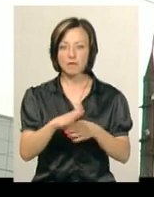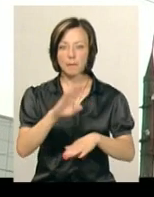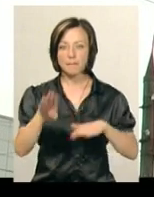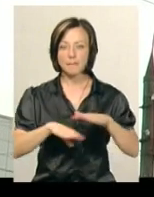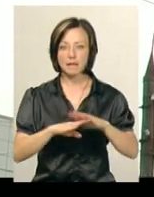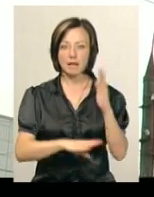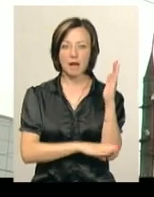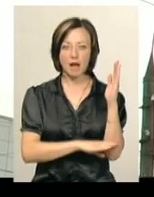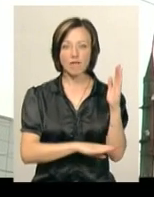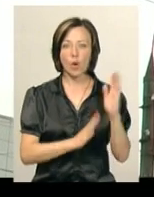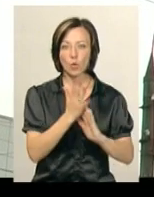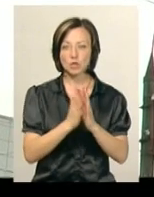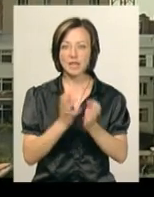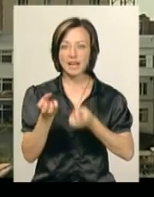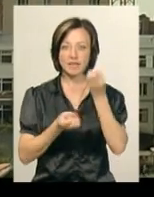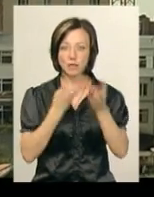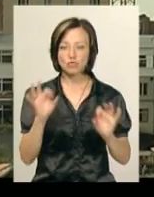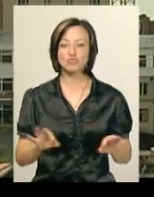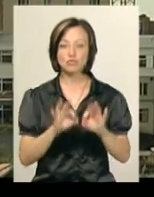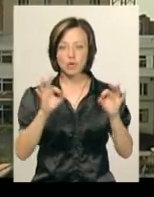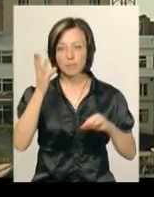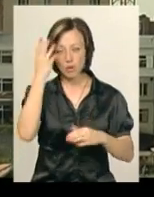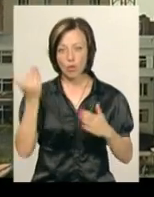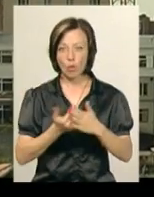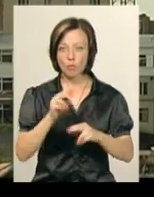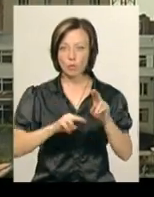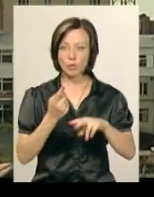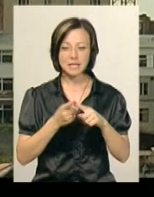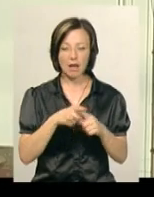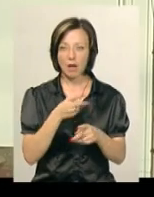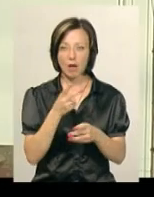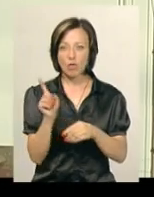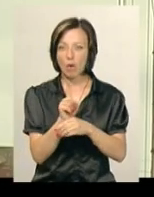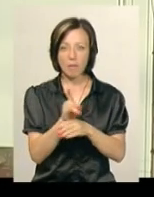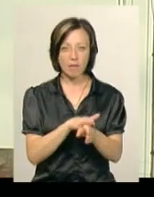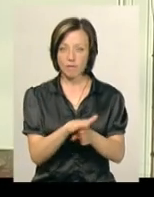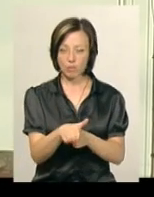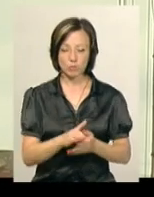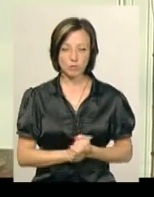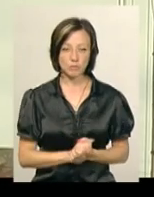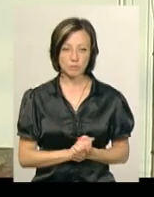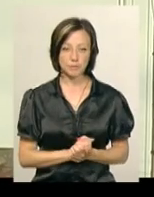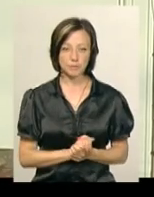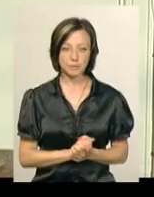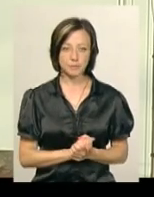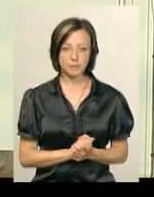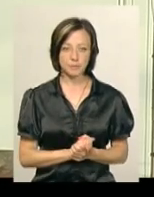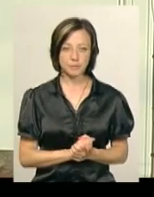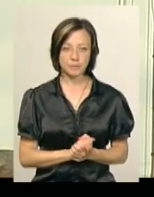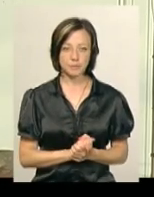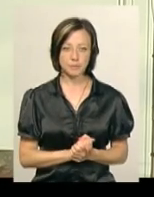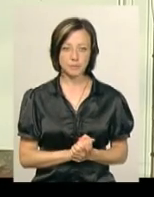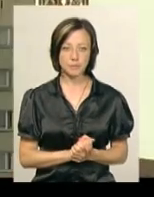дерева, кущі та квіти. У жодні з хмельницьких новобудовцей показник не дотримується, вважає архітектор. Забудовники,